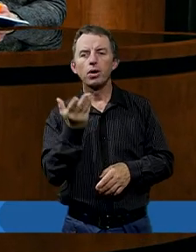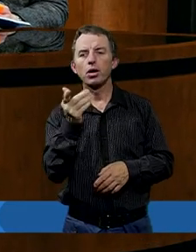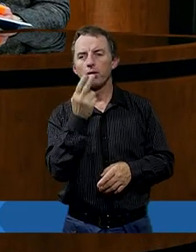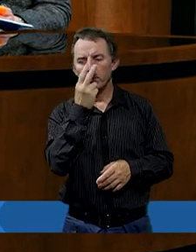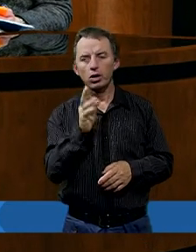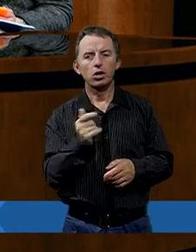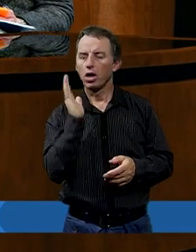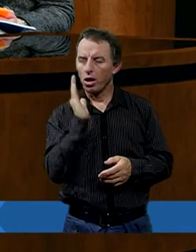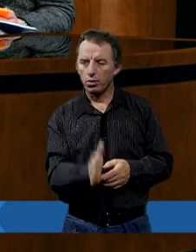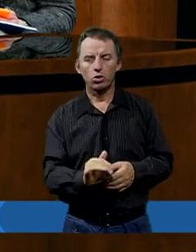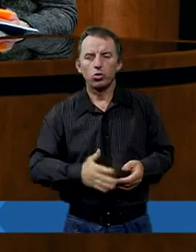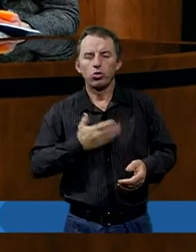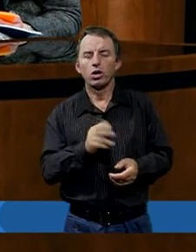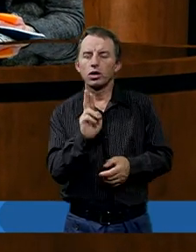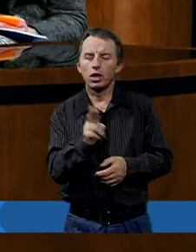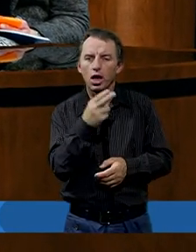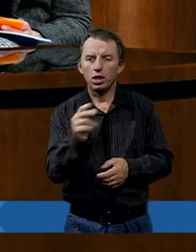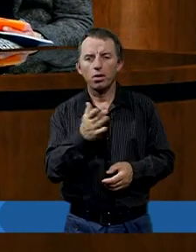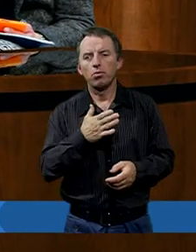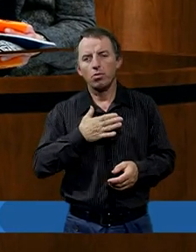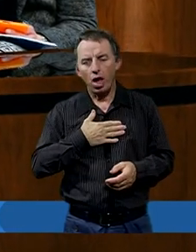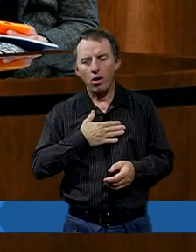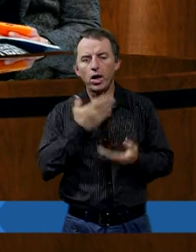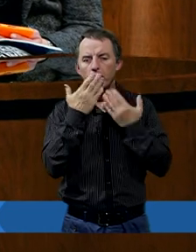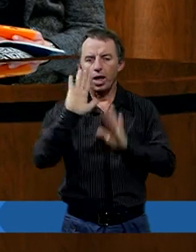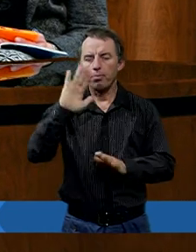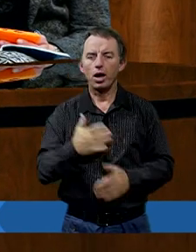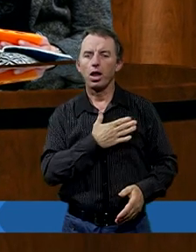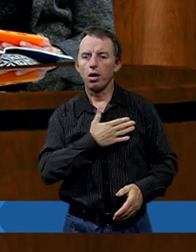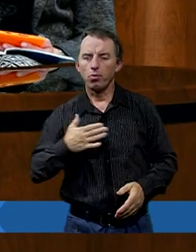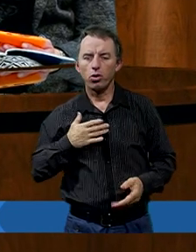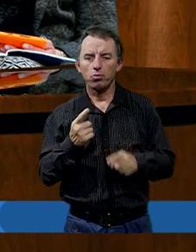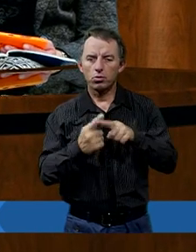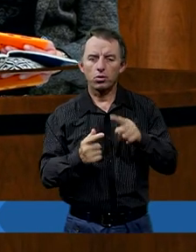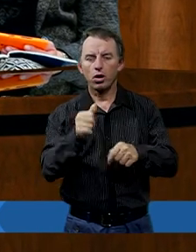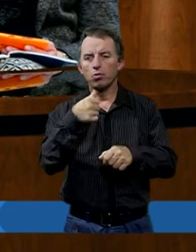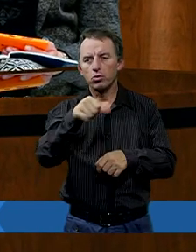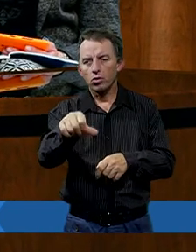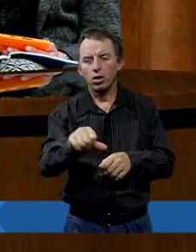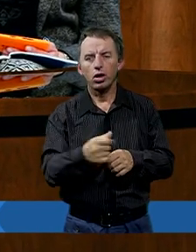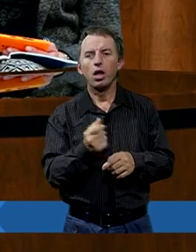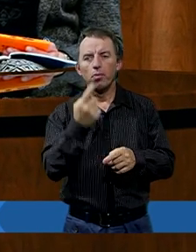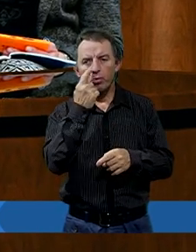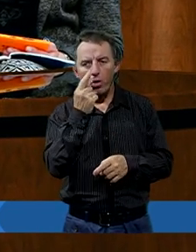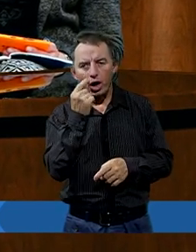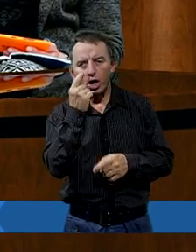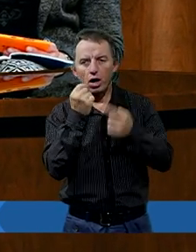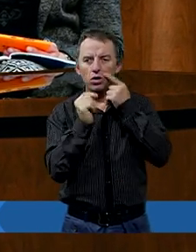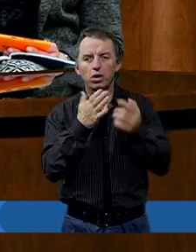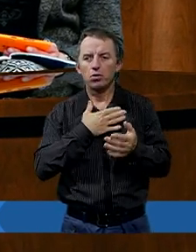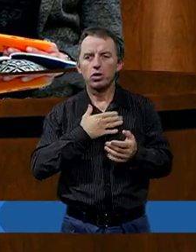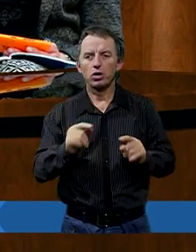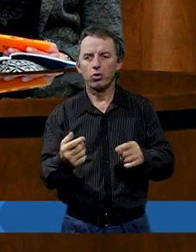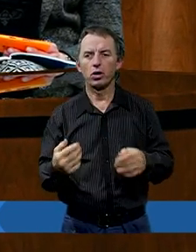dobrze o mnie nie będzie świadczyło, ale kiedyś jak miałam zapalenie ucha i przez półtora tygodnia miałam taki ból, że płakałam z bólu i nic nie